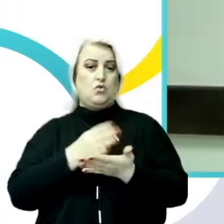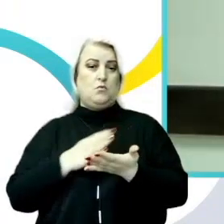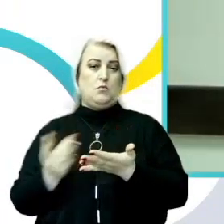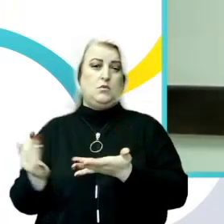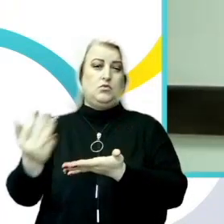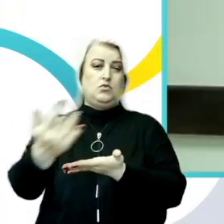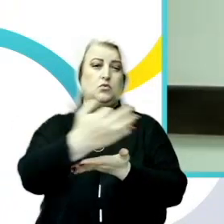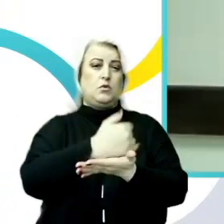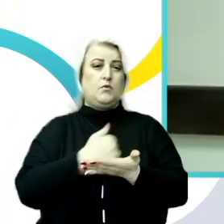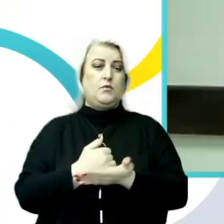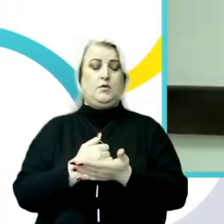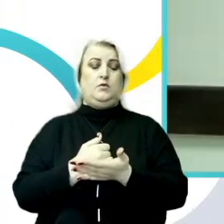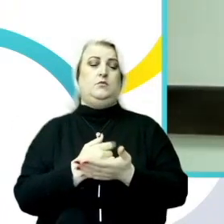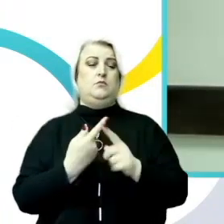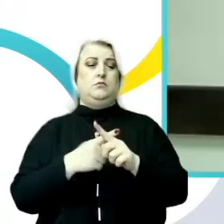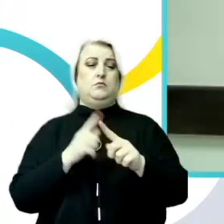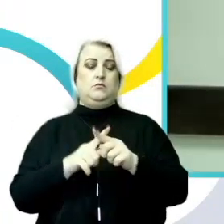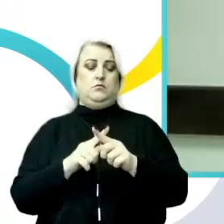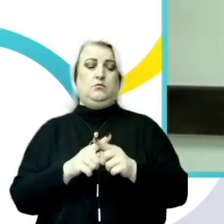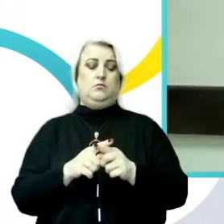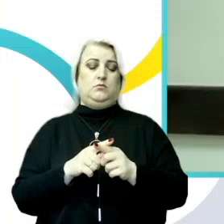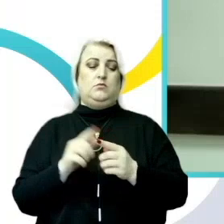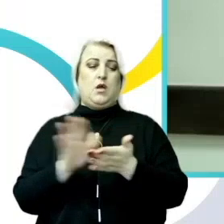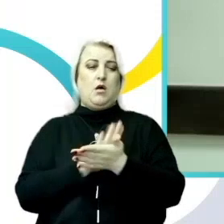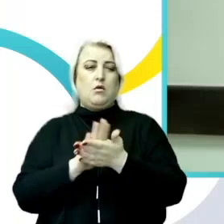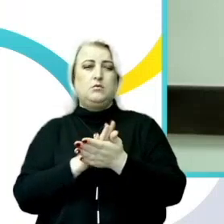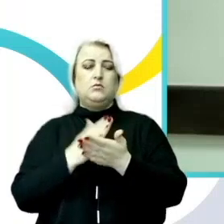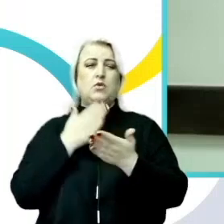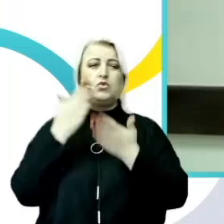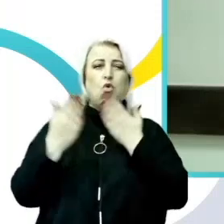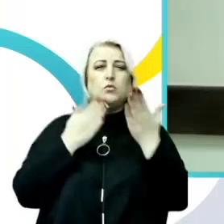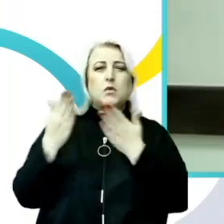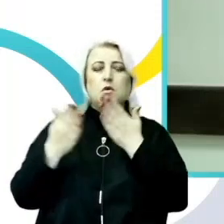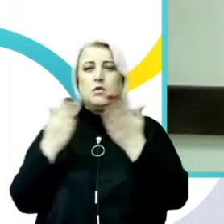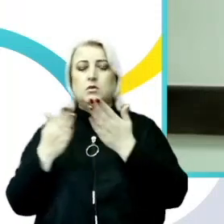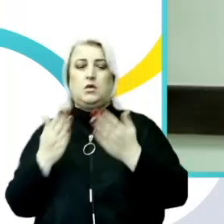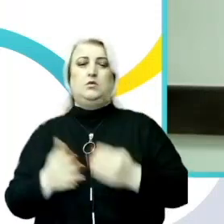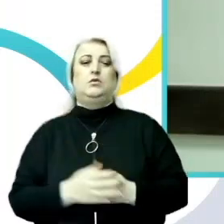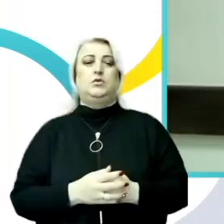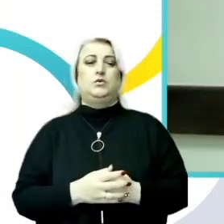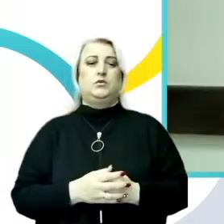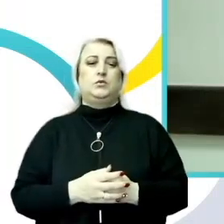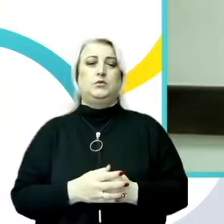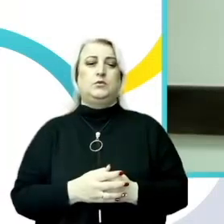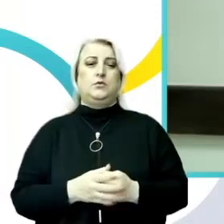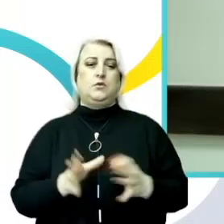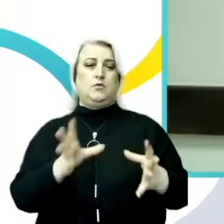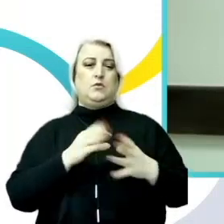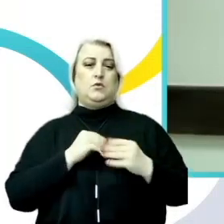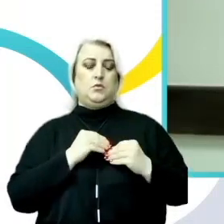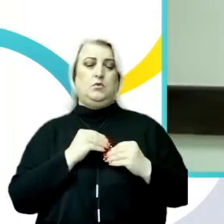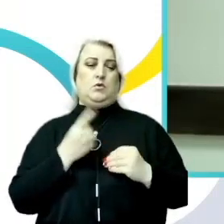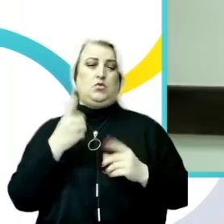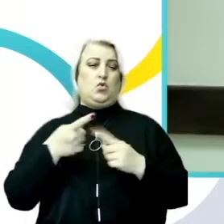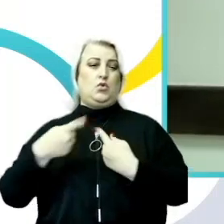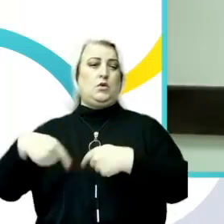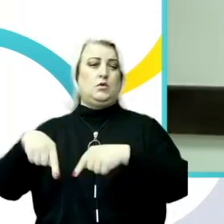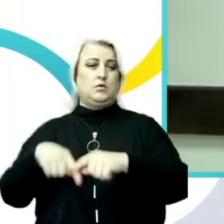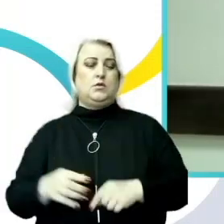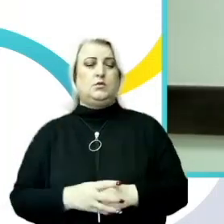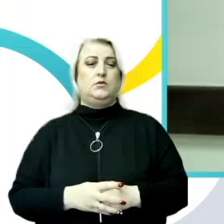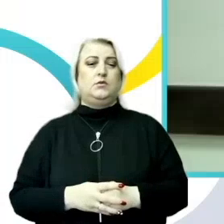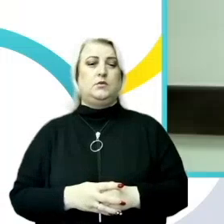unii cercetări cantitative și calitative printr-un sondaj împreună cu Sibis-Axa. Cercetarea